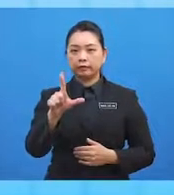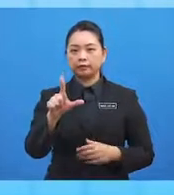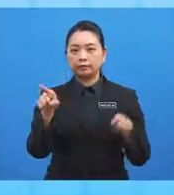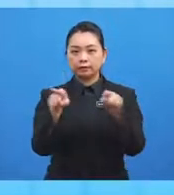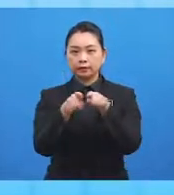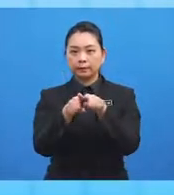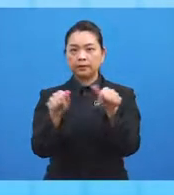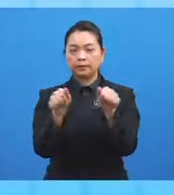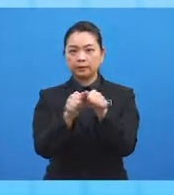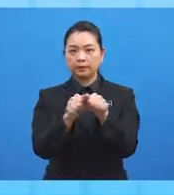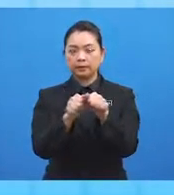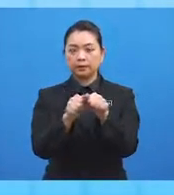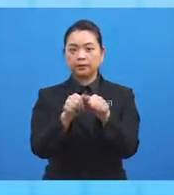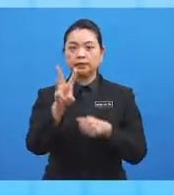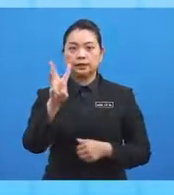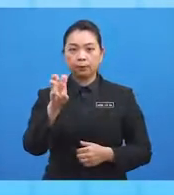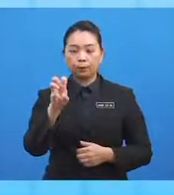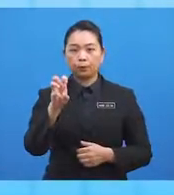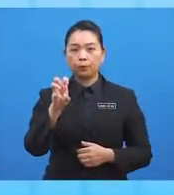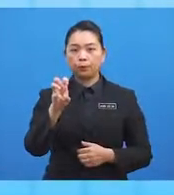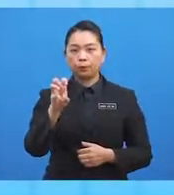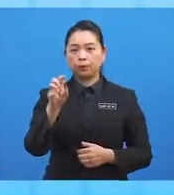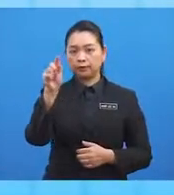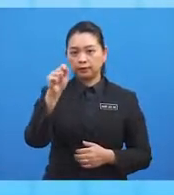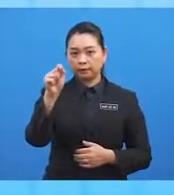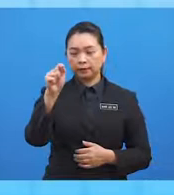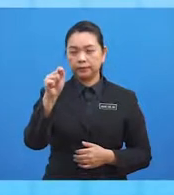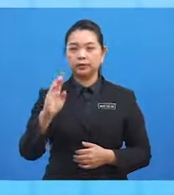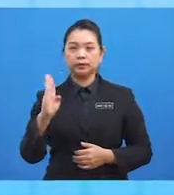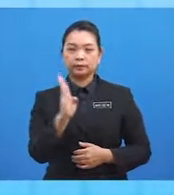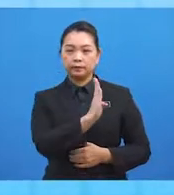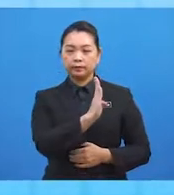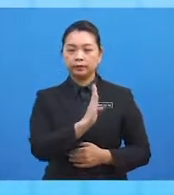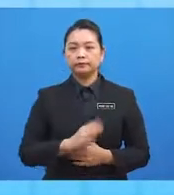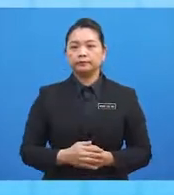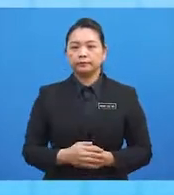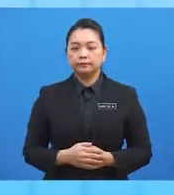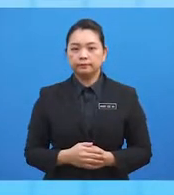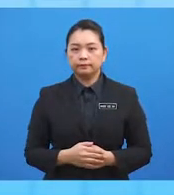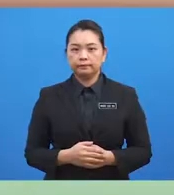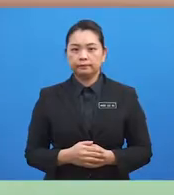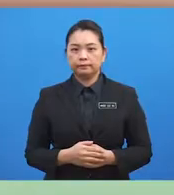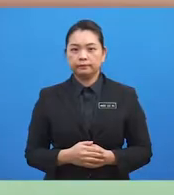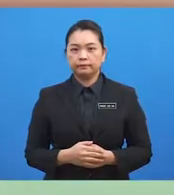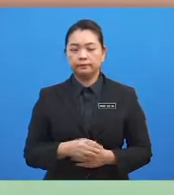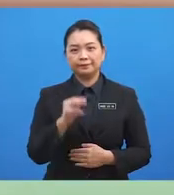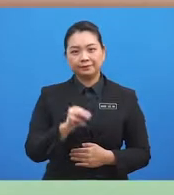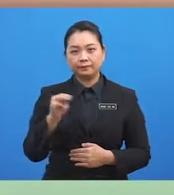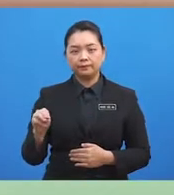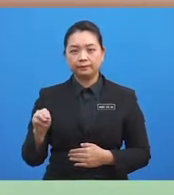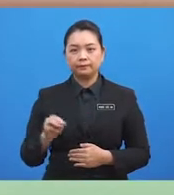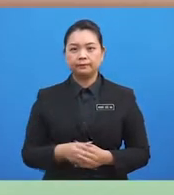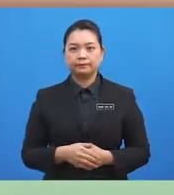longitude titik K, iaitu 60 darjah barat. Murid-murid,